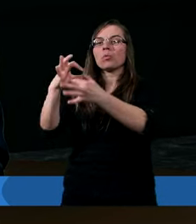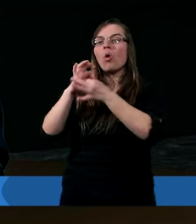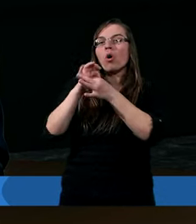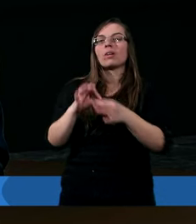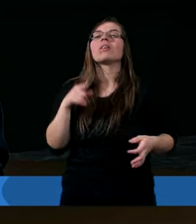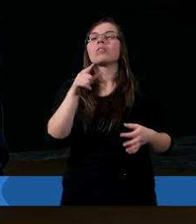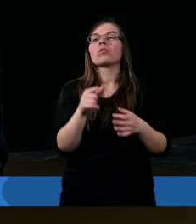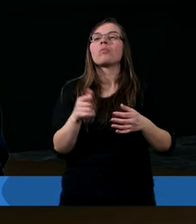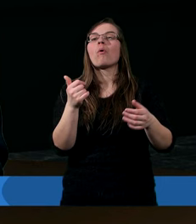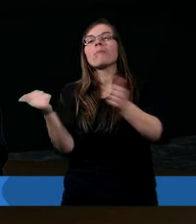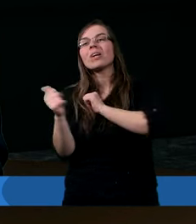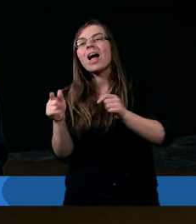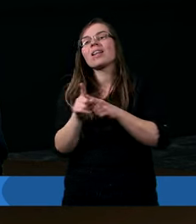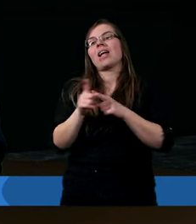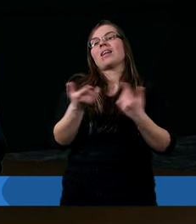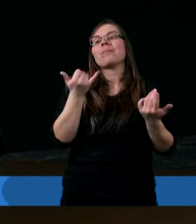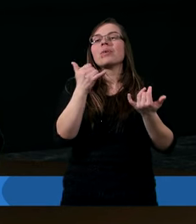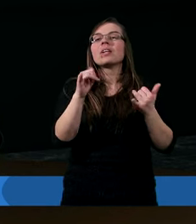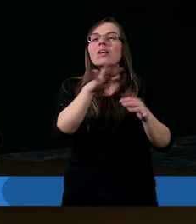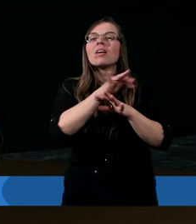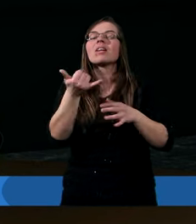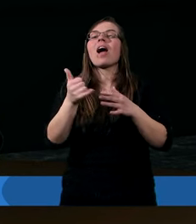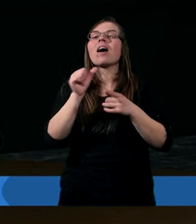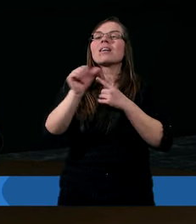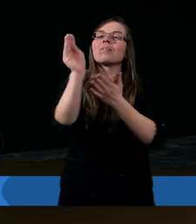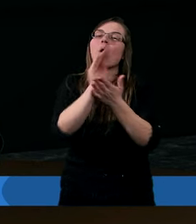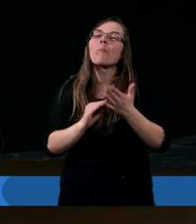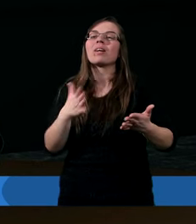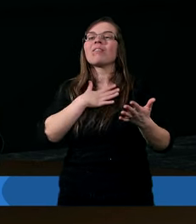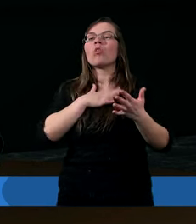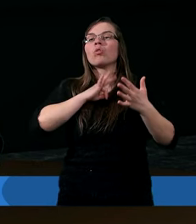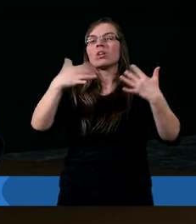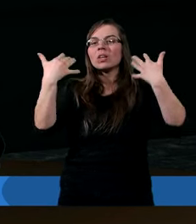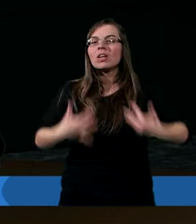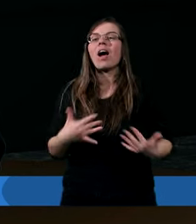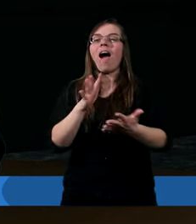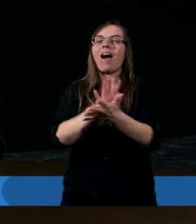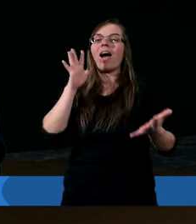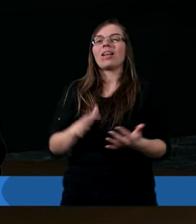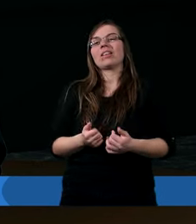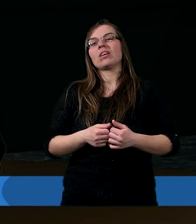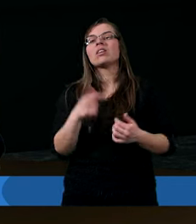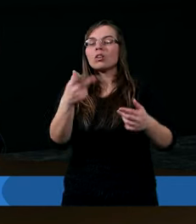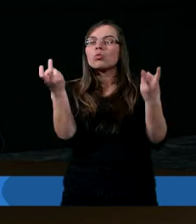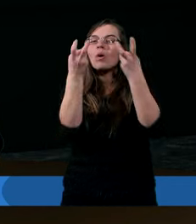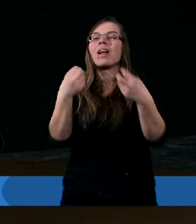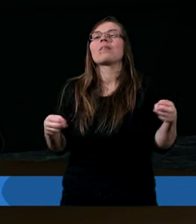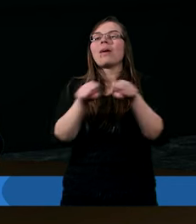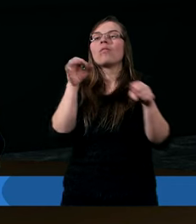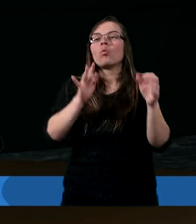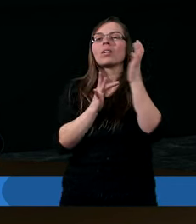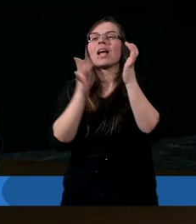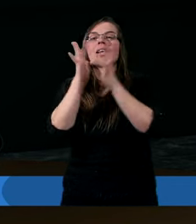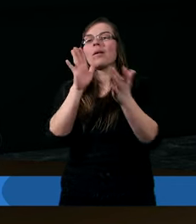poznać swój grzech po to, aby zrozumieć, w jakim jestem w stanie. dopiero wtedy mogę szukać sprawiedliwości u